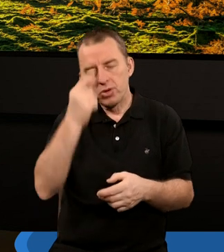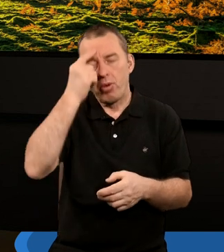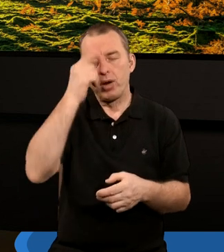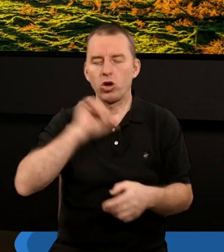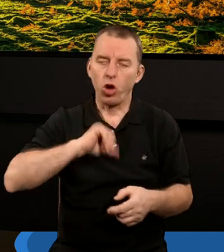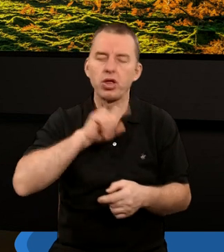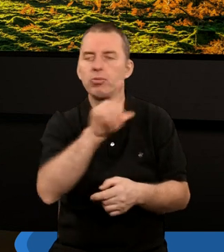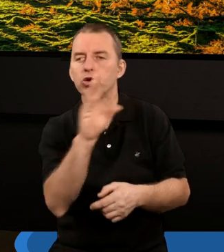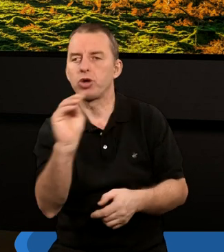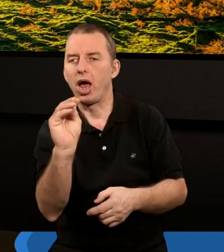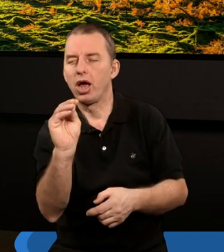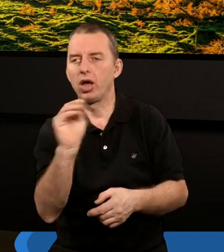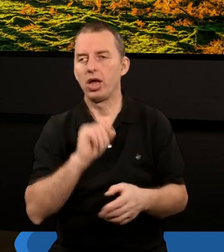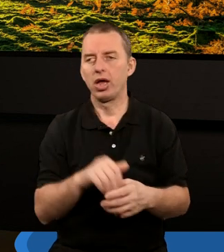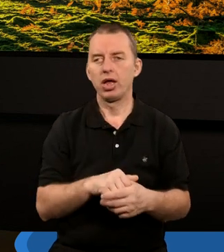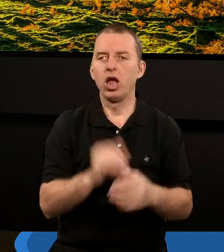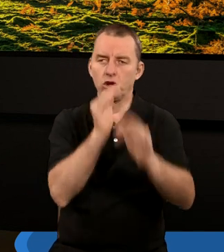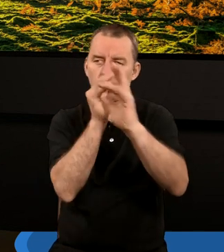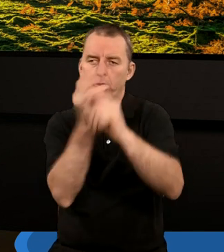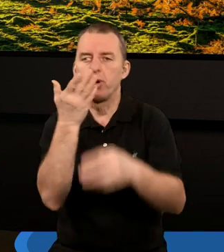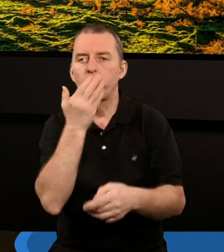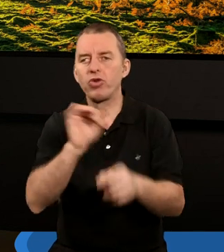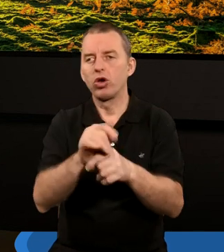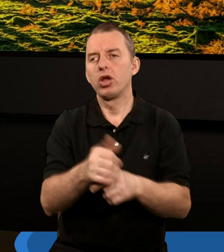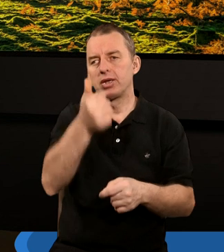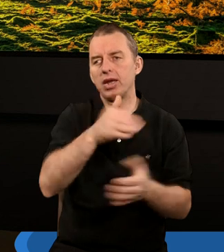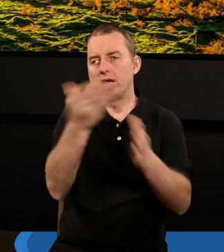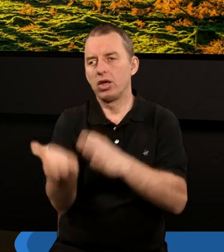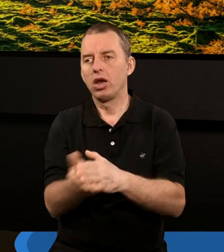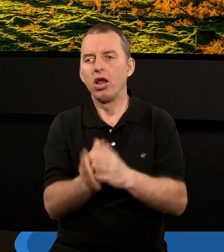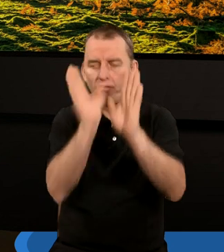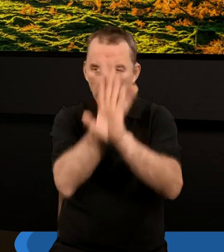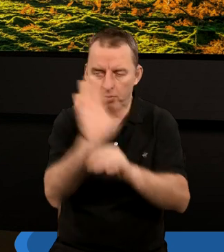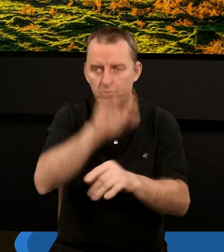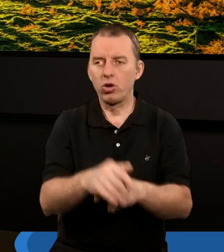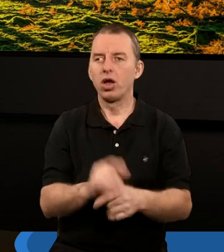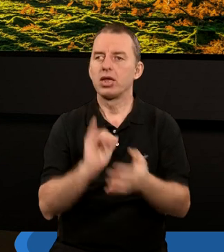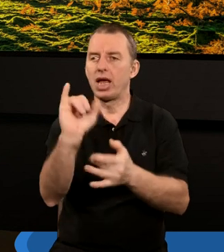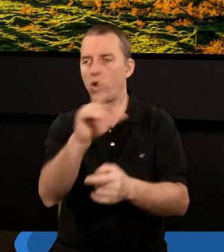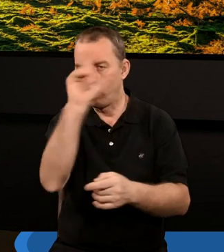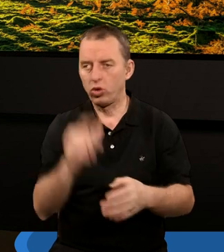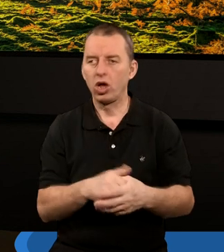Wspominaliśmy o tym, że trąby mówią z jednej strony o wzywaniu Boga przez jego lud.